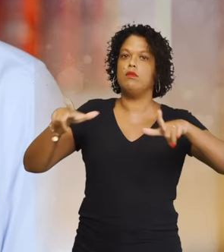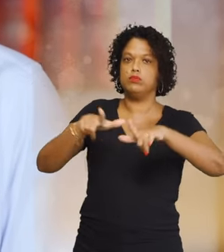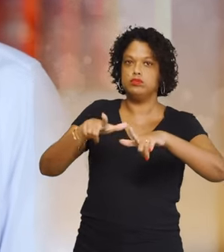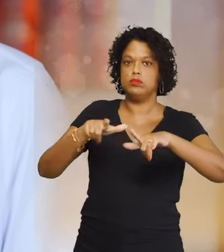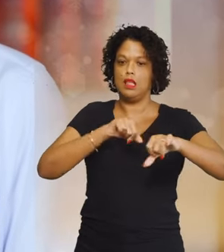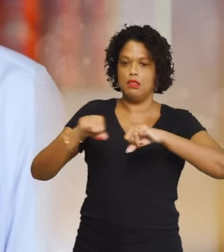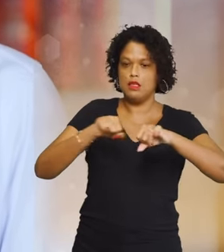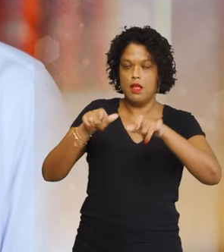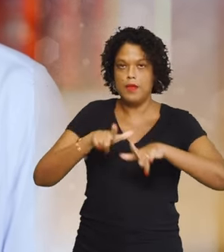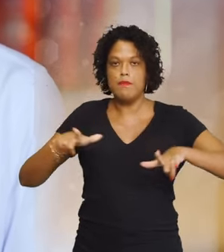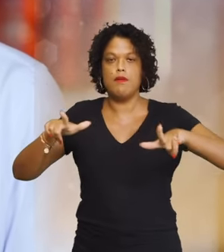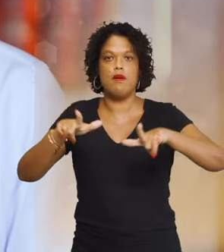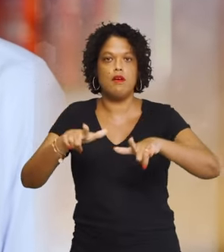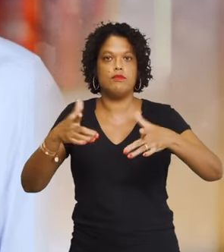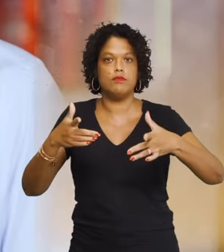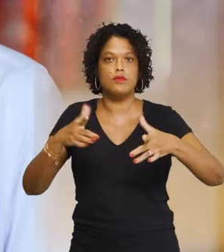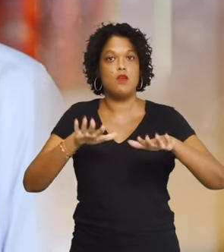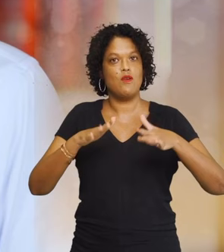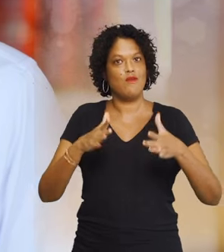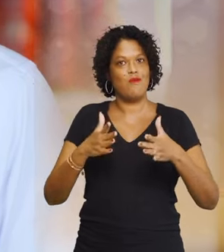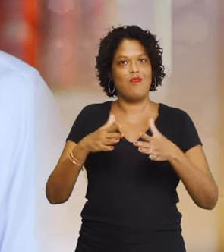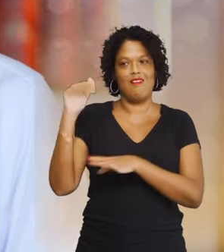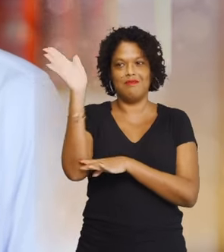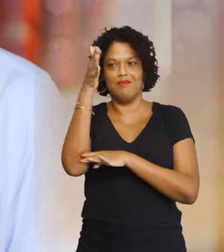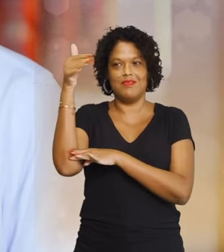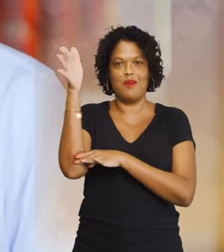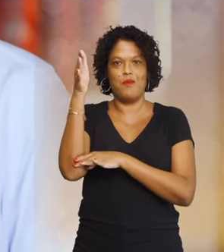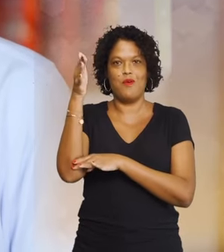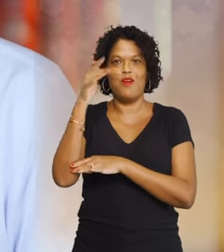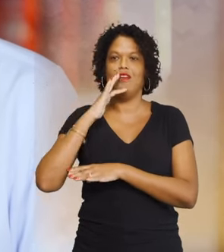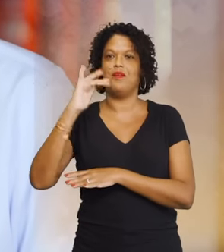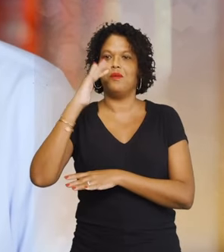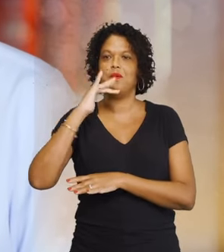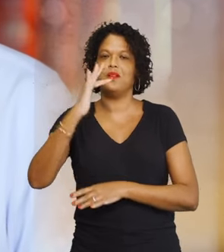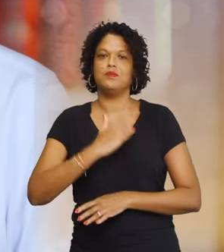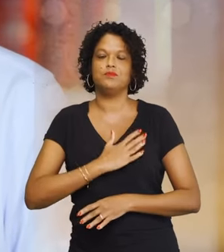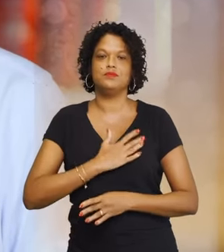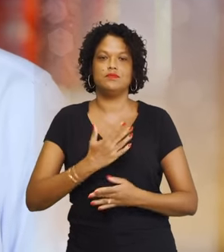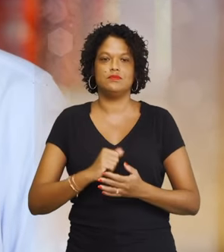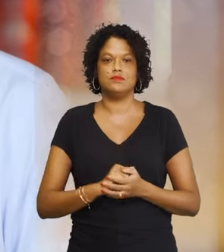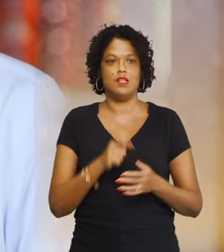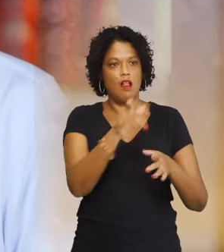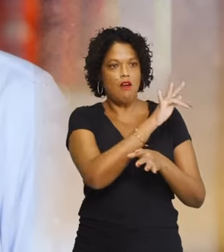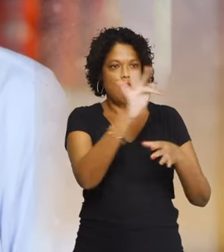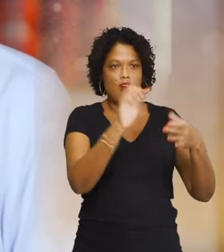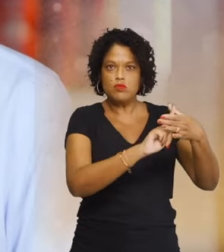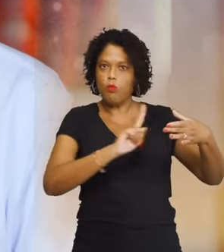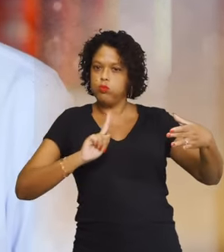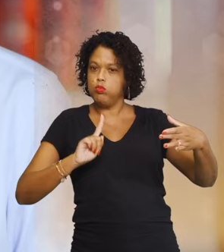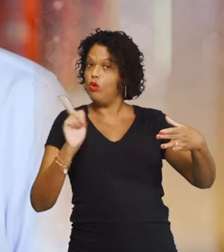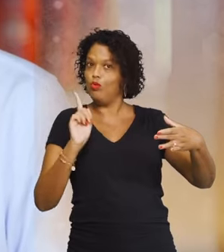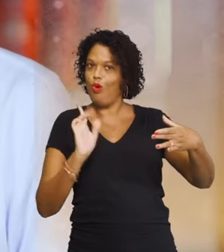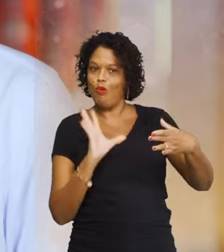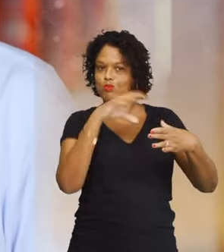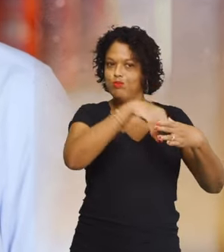plus de dynamique locale, avec l'adoption de notre rapport, de notre hymne. C'est pas sortir de la France, c'est au contraire être encore mieux